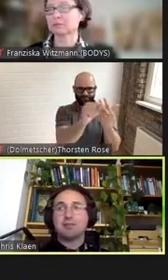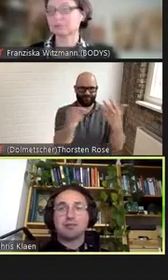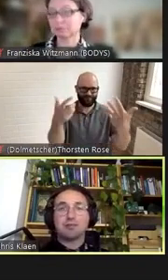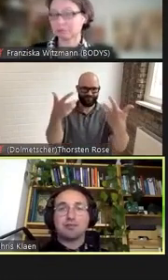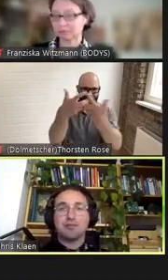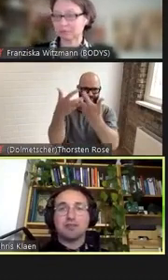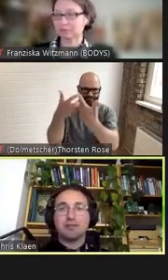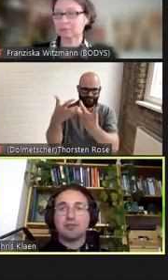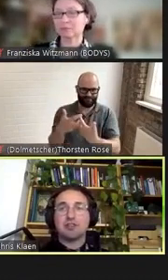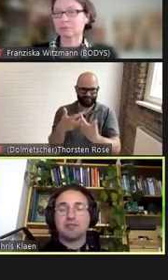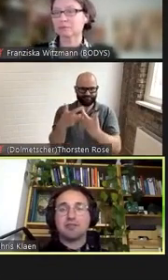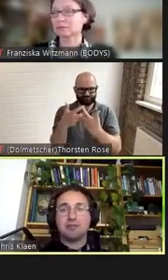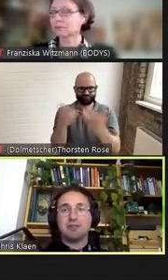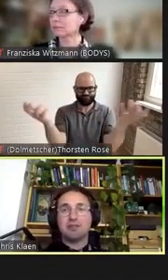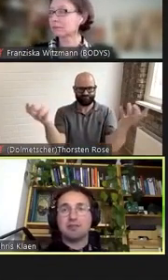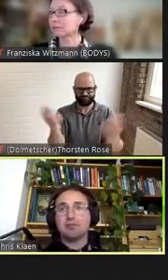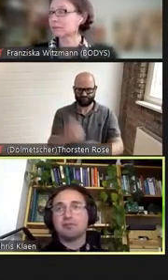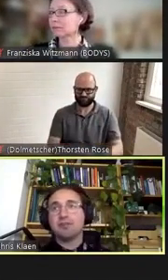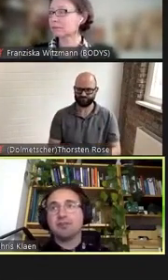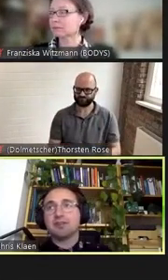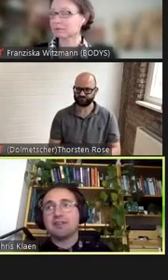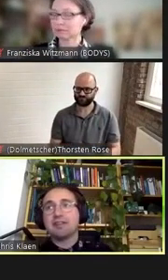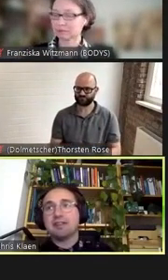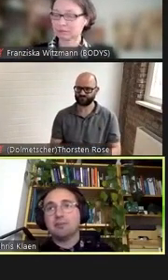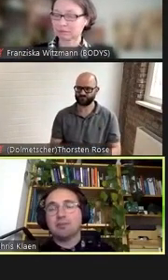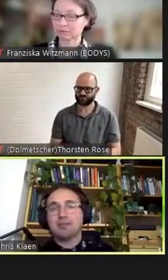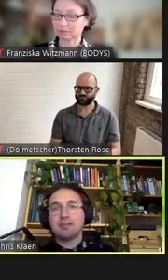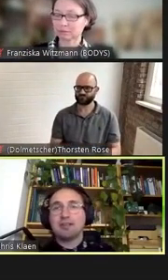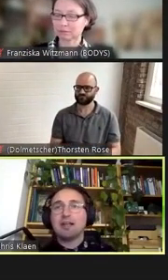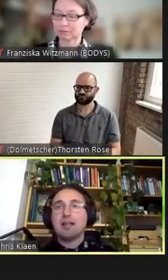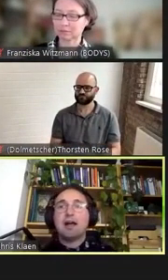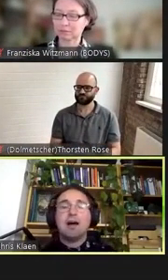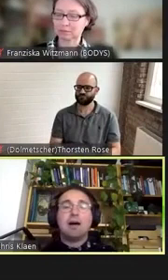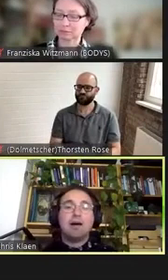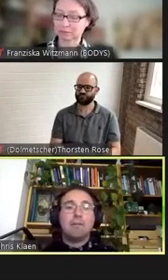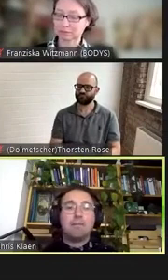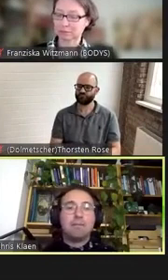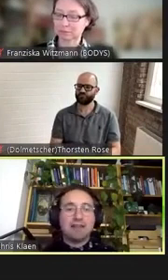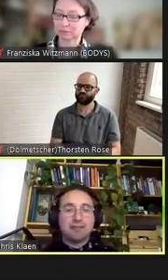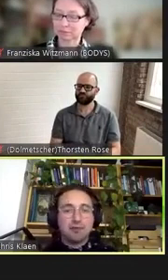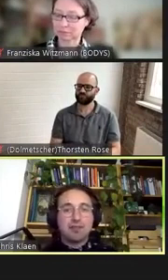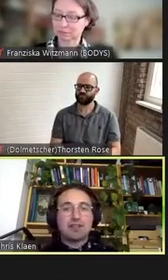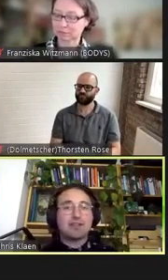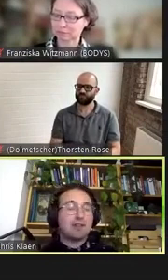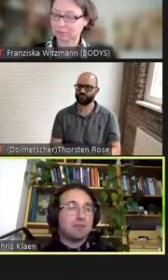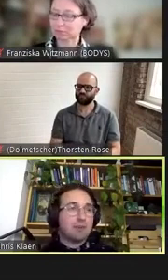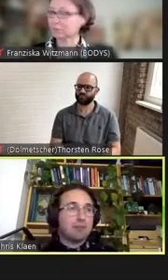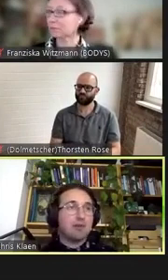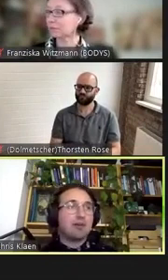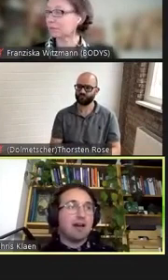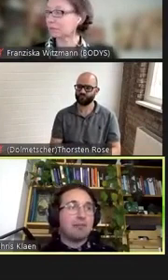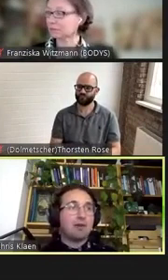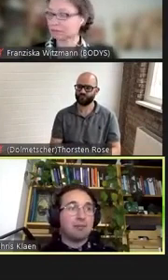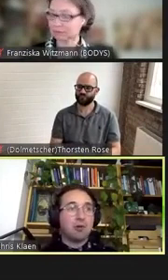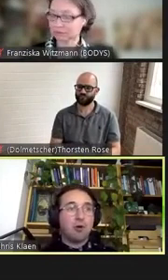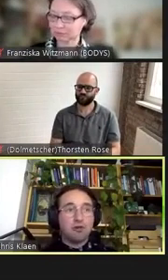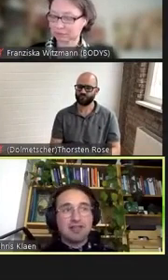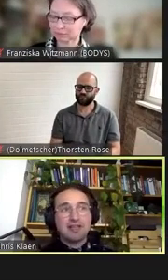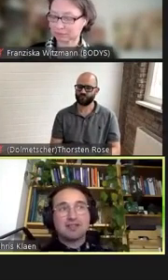dieser Unterdrückungssysteme schafft die Bedingungen unseres Lebens das wurde jetzt im